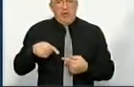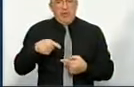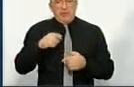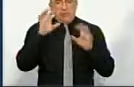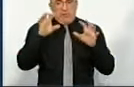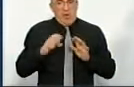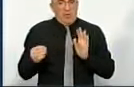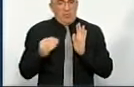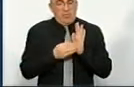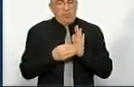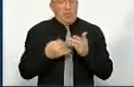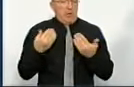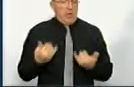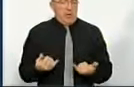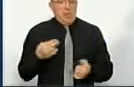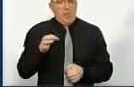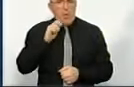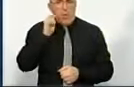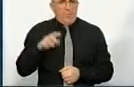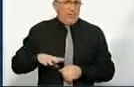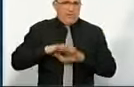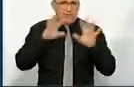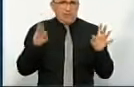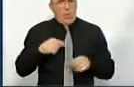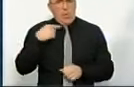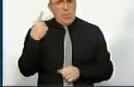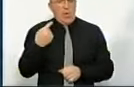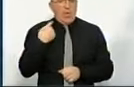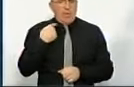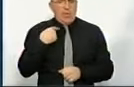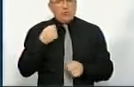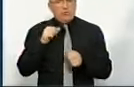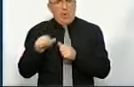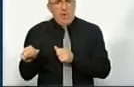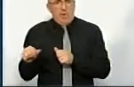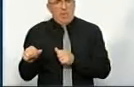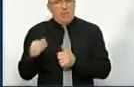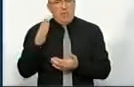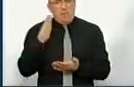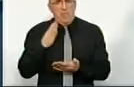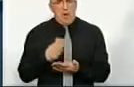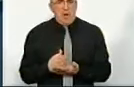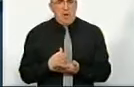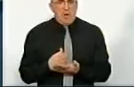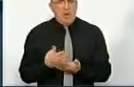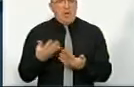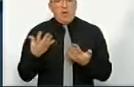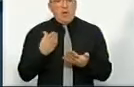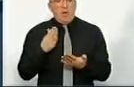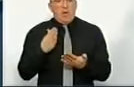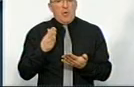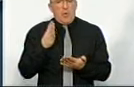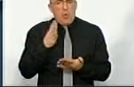правильно. Але наразі, от, по Україні в цілому, і в області Кіровоградській, зокрема, маємо, який показник в